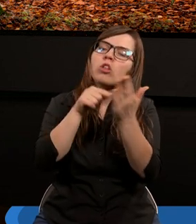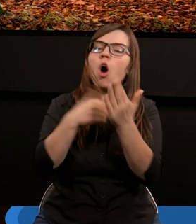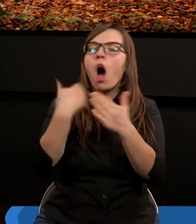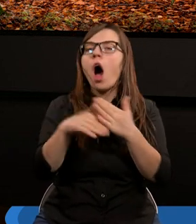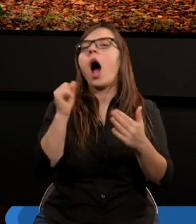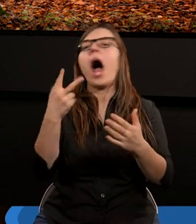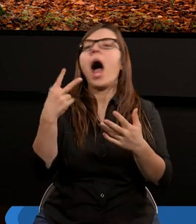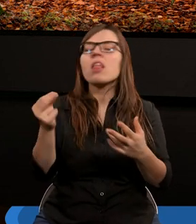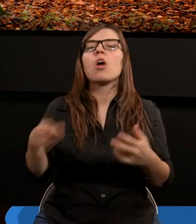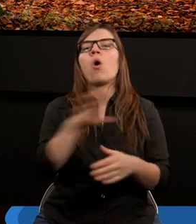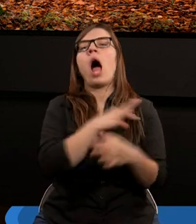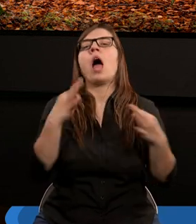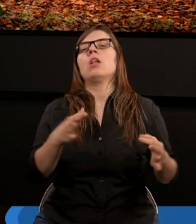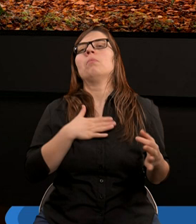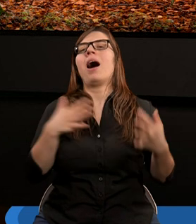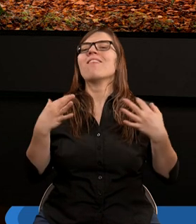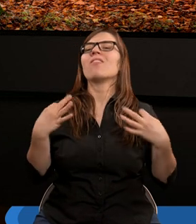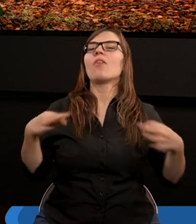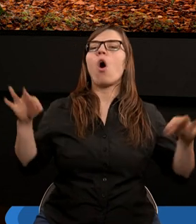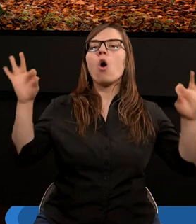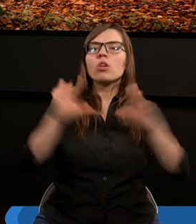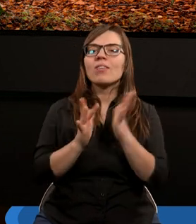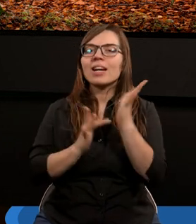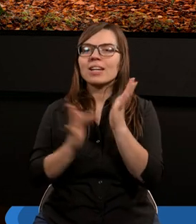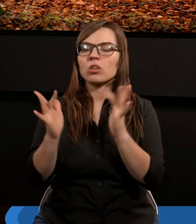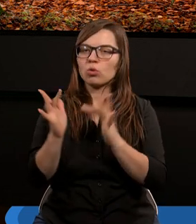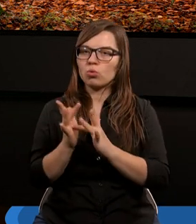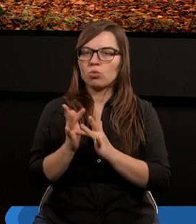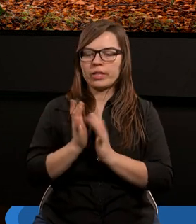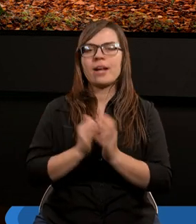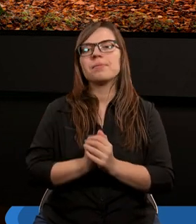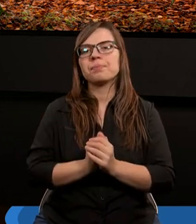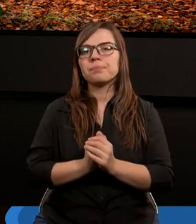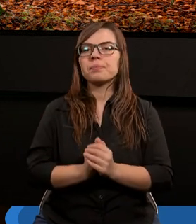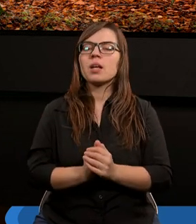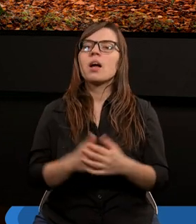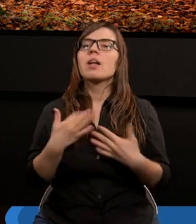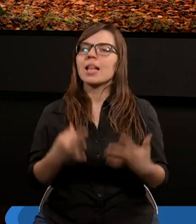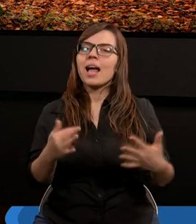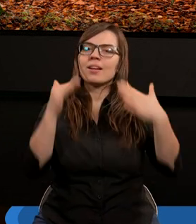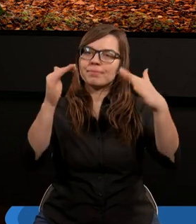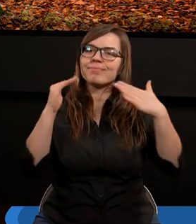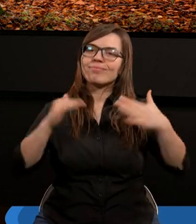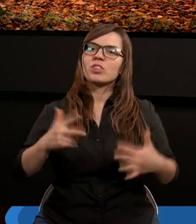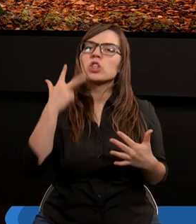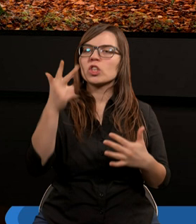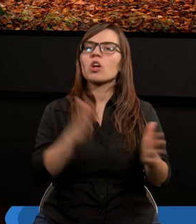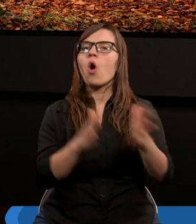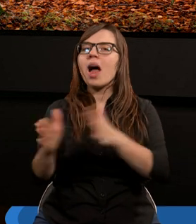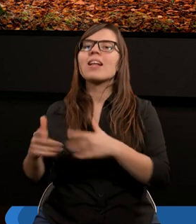umrą, a teraz mamy wolność w Chrystusie. Czy te następne wersety